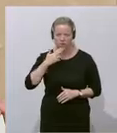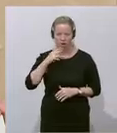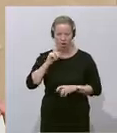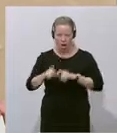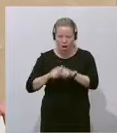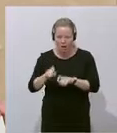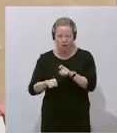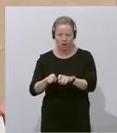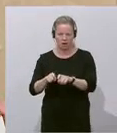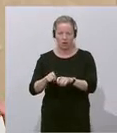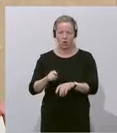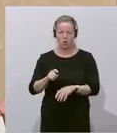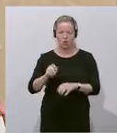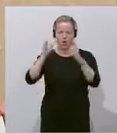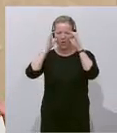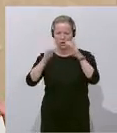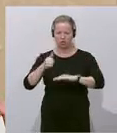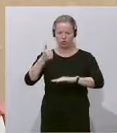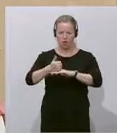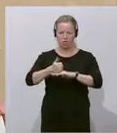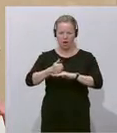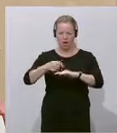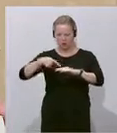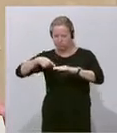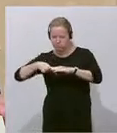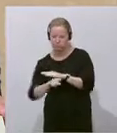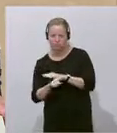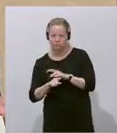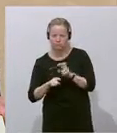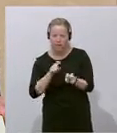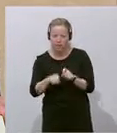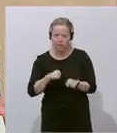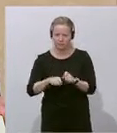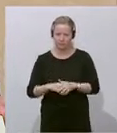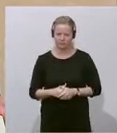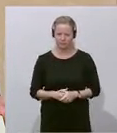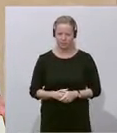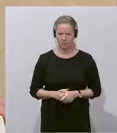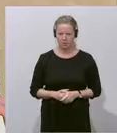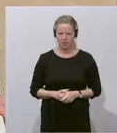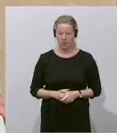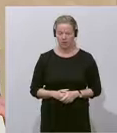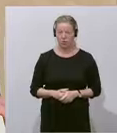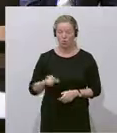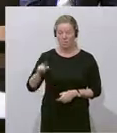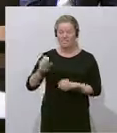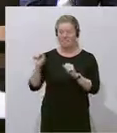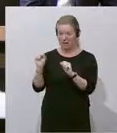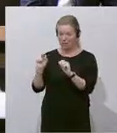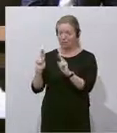den ÖVP-Server gehackt. Und, wörtlich Sebastian Kurz,